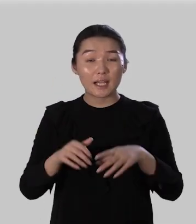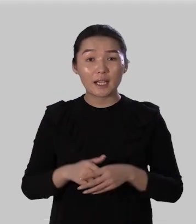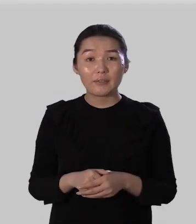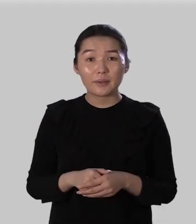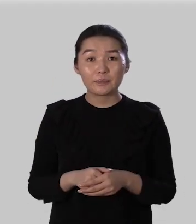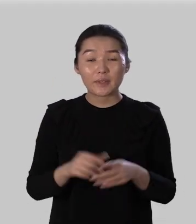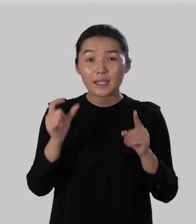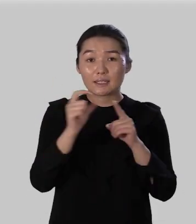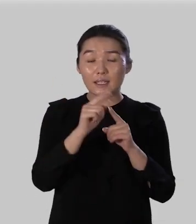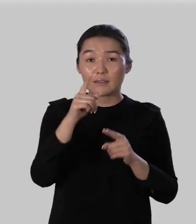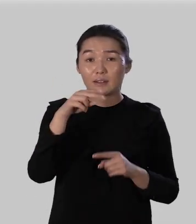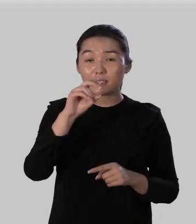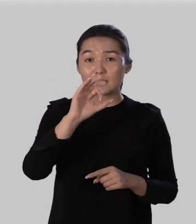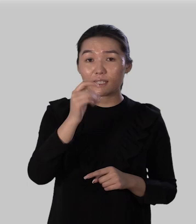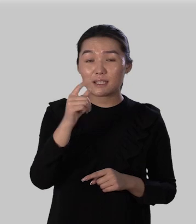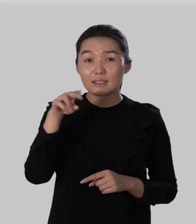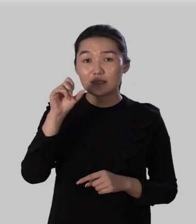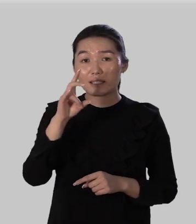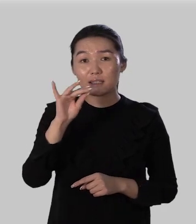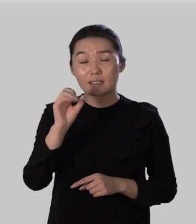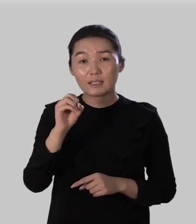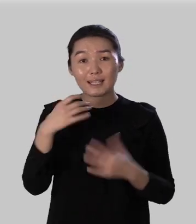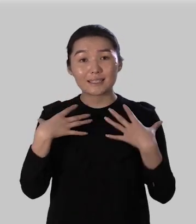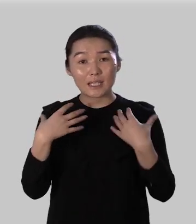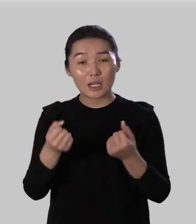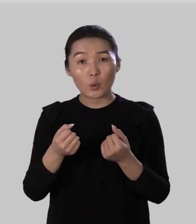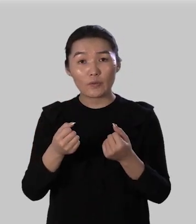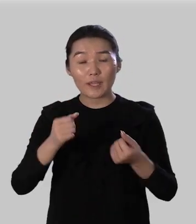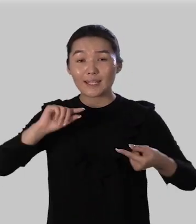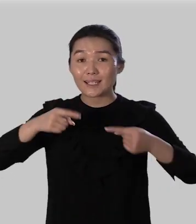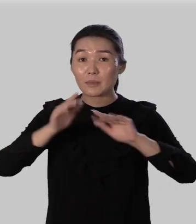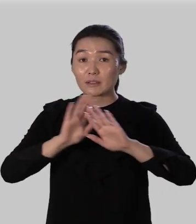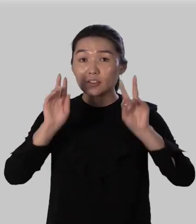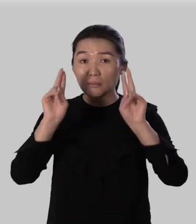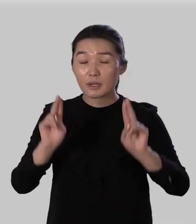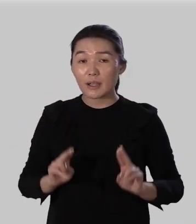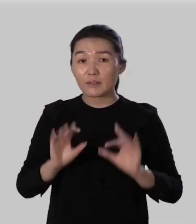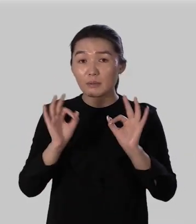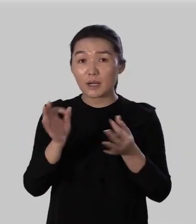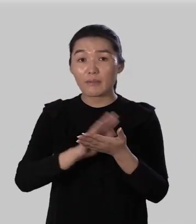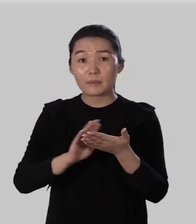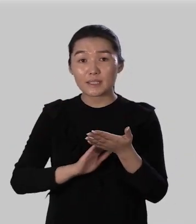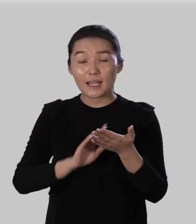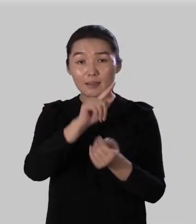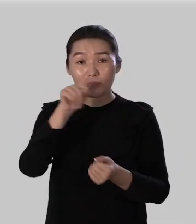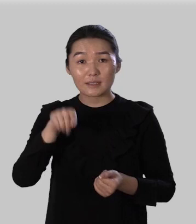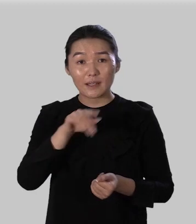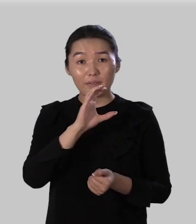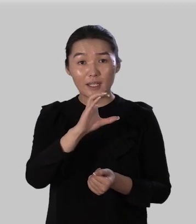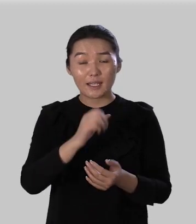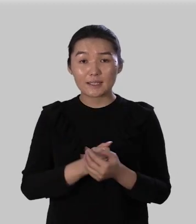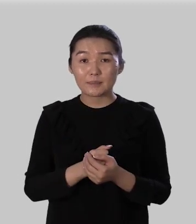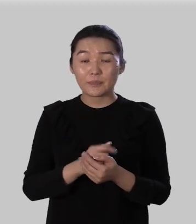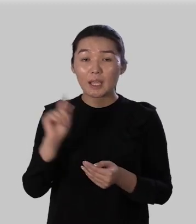одинаково слова здесь здание здоровье не противоречит правила правописания приставки